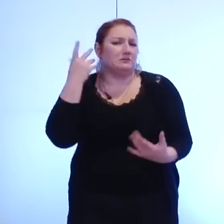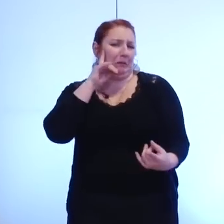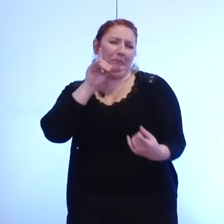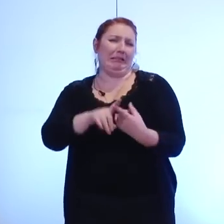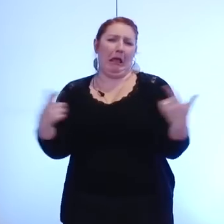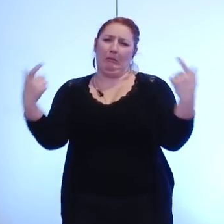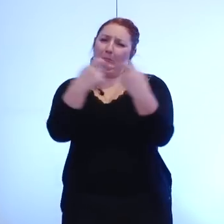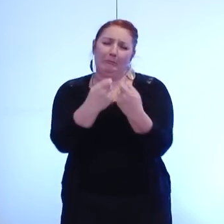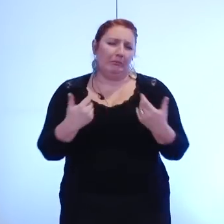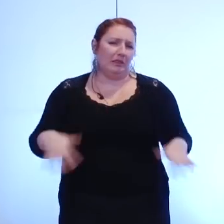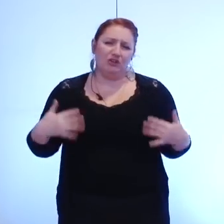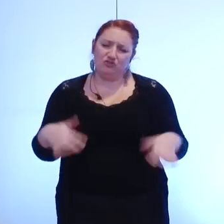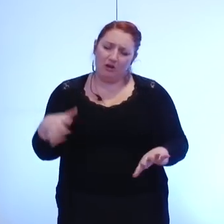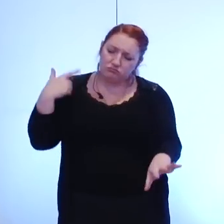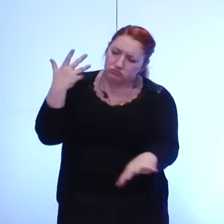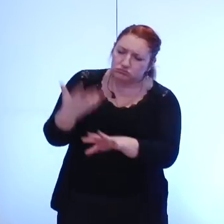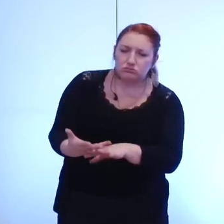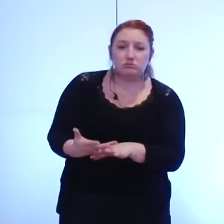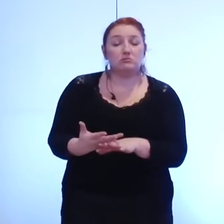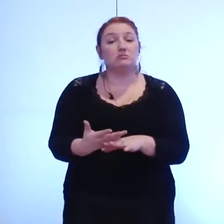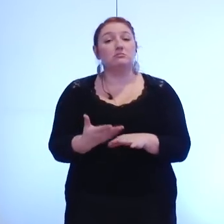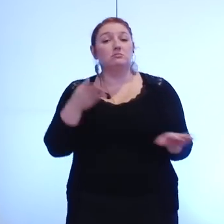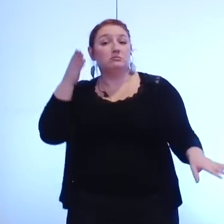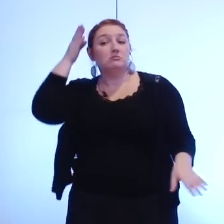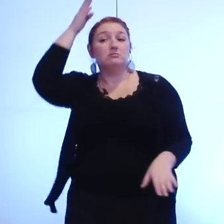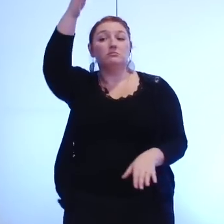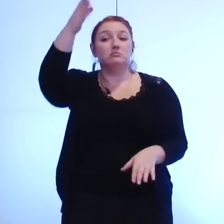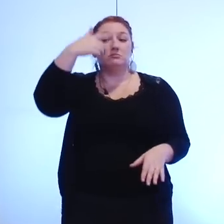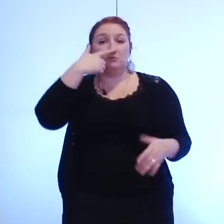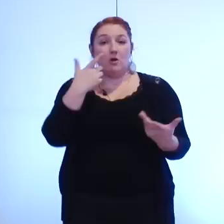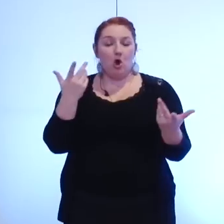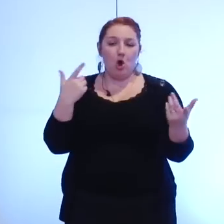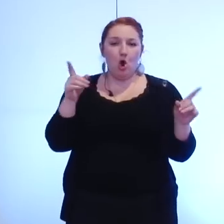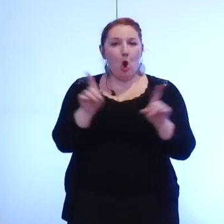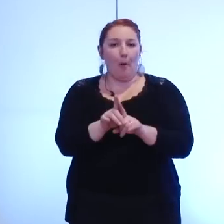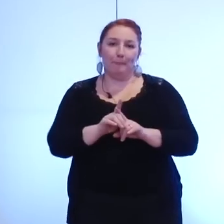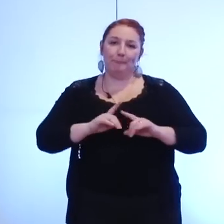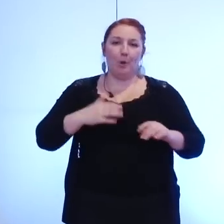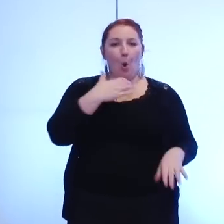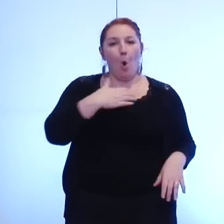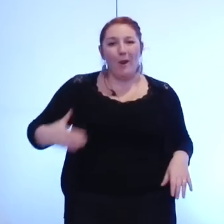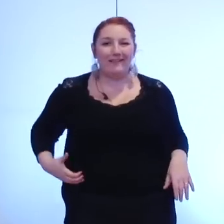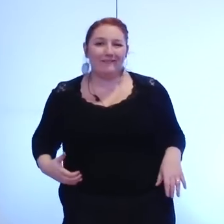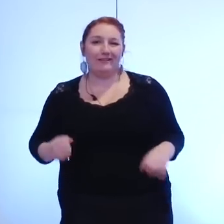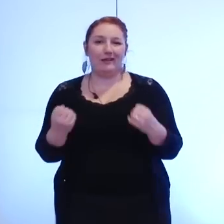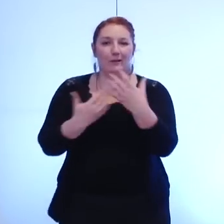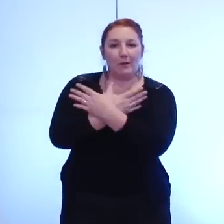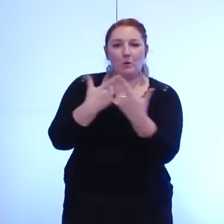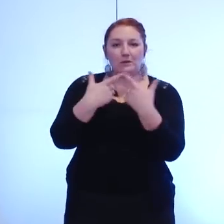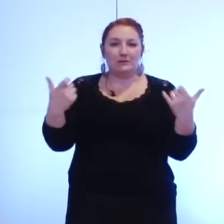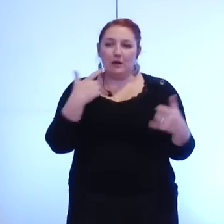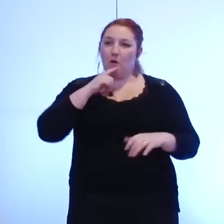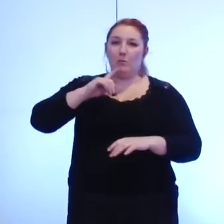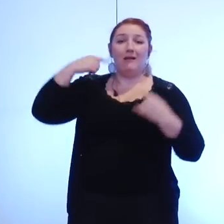sur effectivement les évolutions de capacité d'agir des collectivités via les baisses des